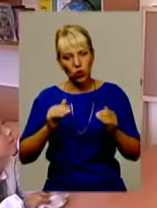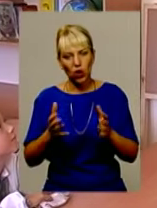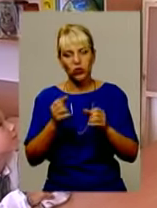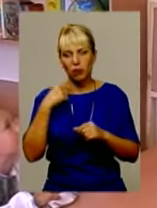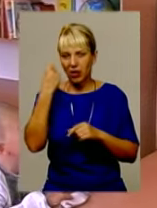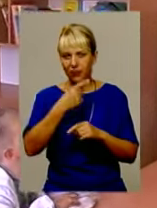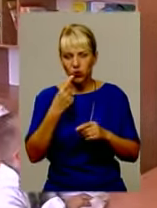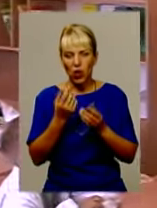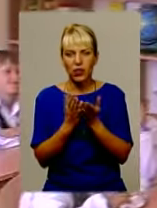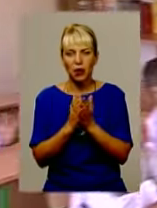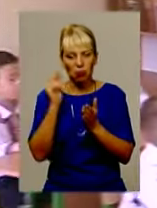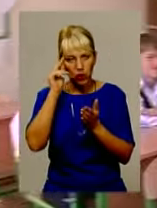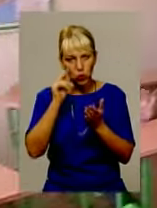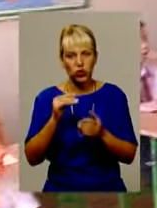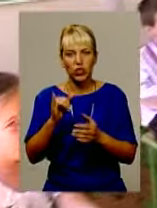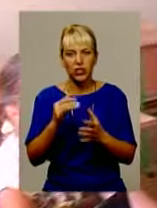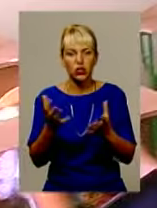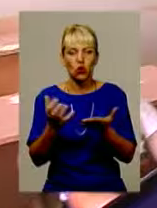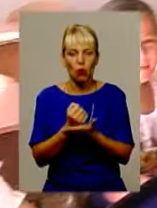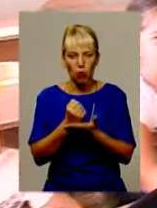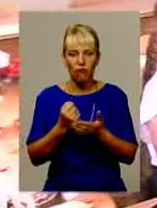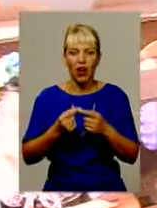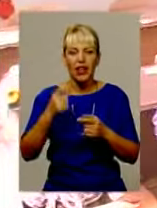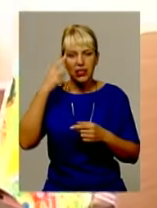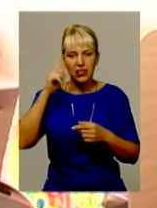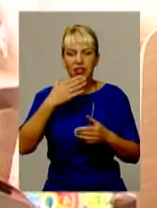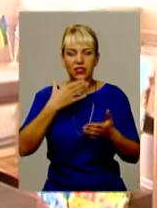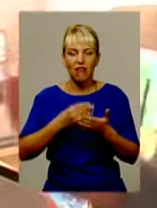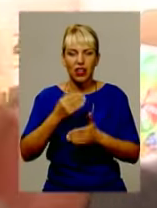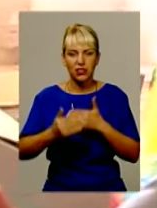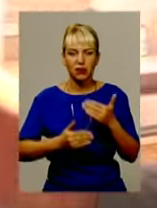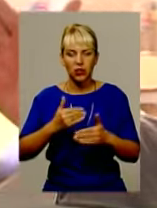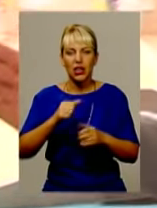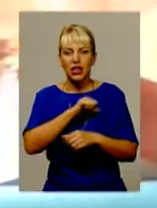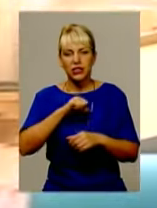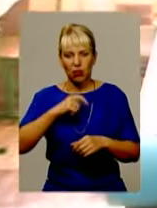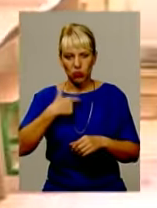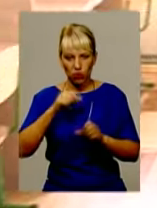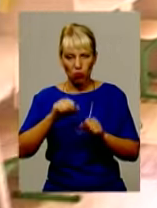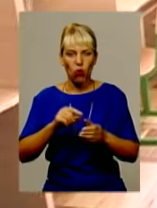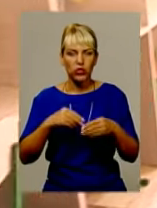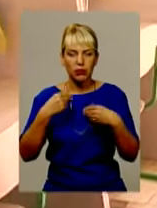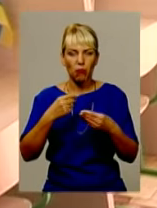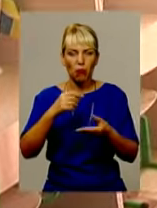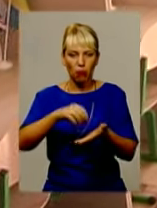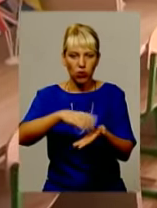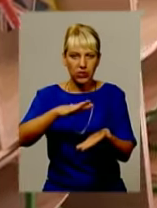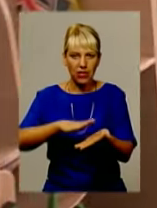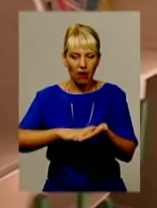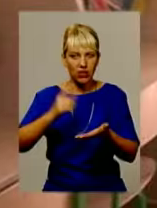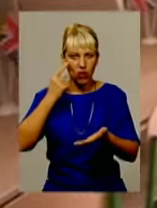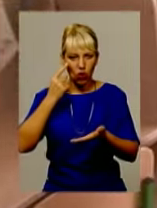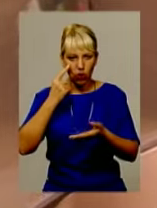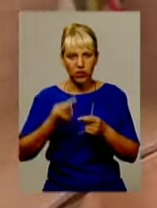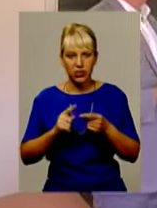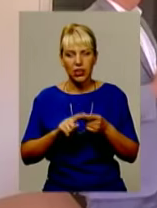індивідуальні підручники, здобуває знання за власним темпом і навіть може сам собі поставити оцінку. Перша половина дня йде за програмою